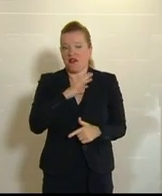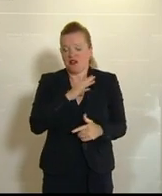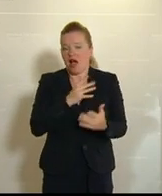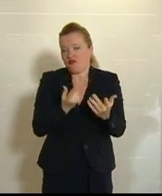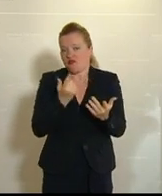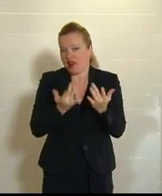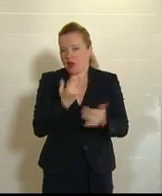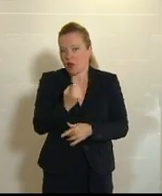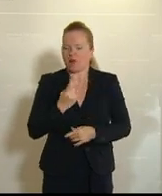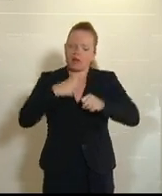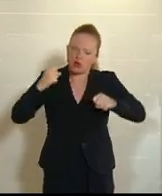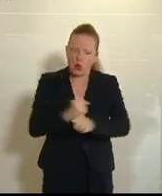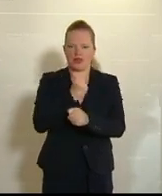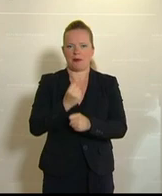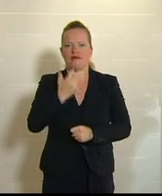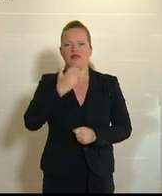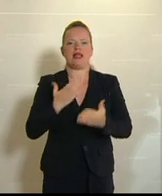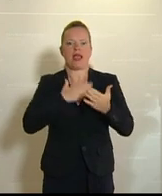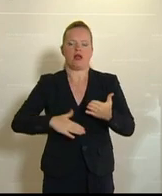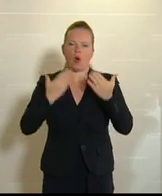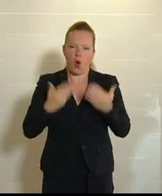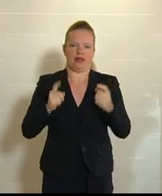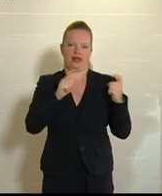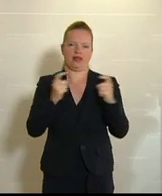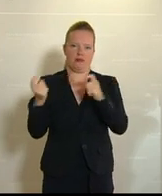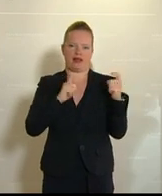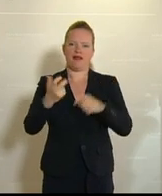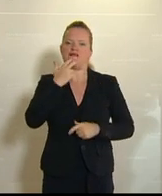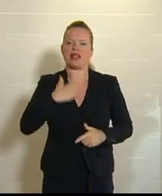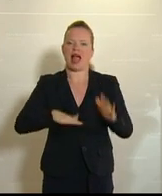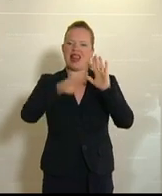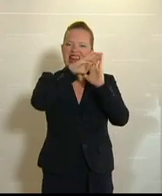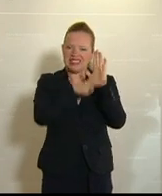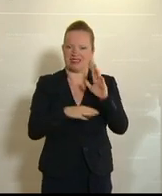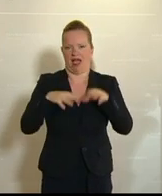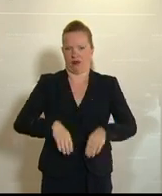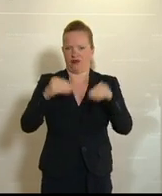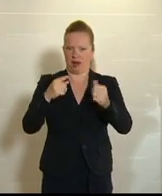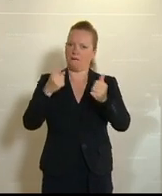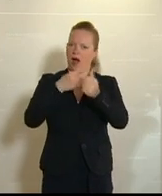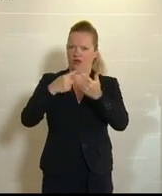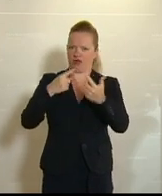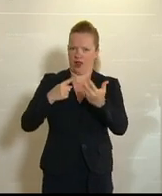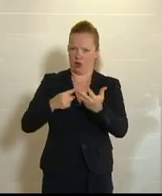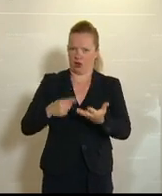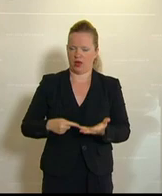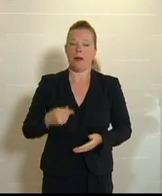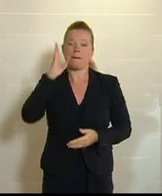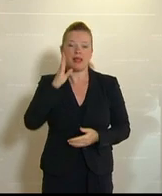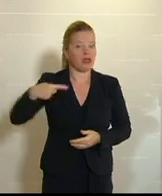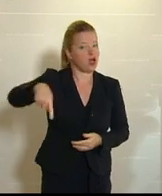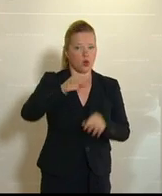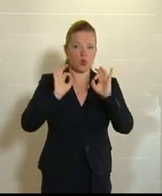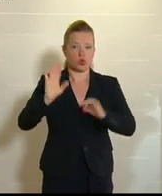möchte ich die heutige Debatte, meine sehr geehrten Damen und Herren, mit einer Liste, mit einer Aufzählung beginnen. Hören Sie gut zu,